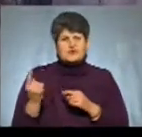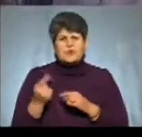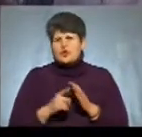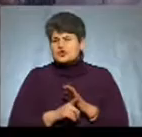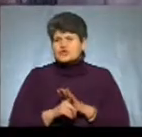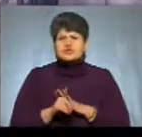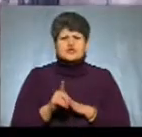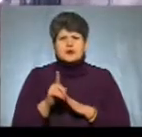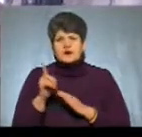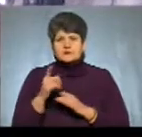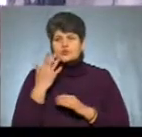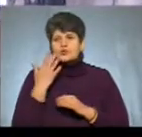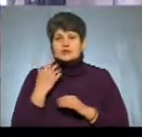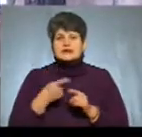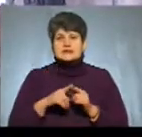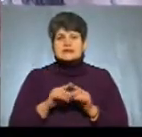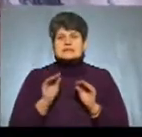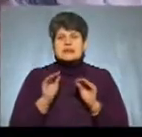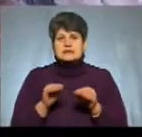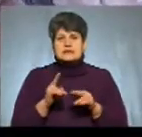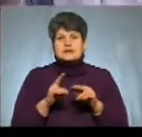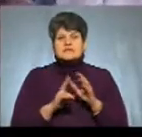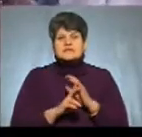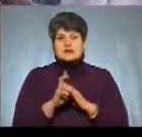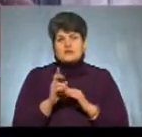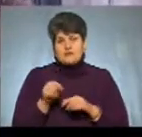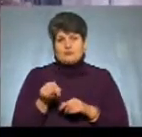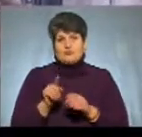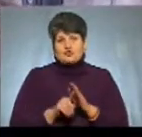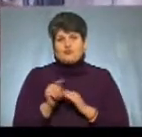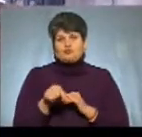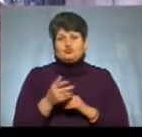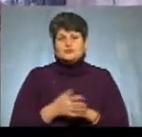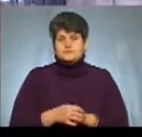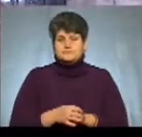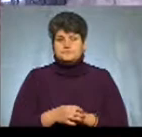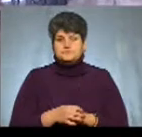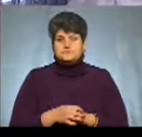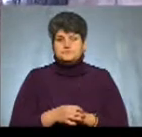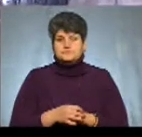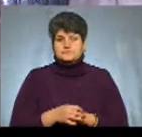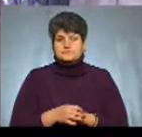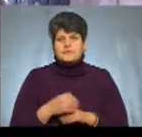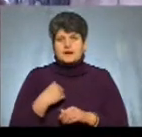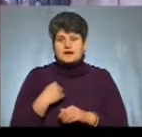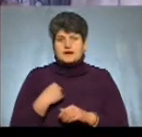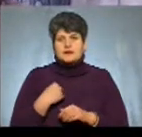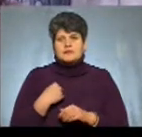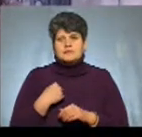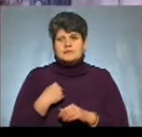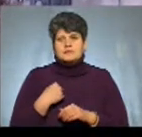от коли це закладалася та церква, я від початку тут. Я корінний житель